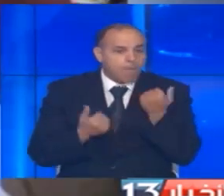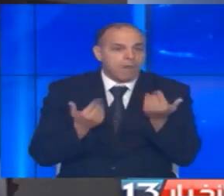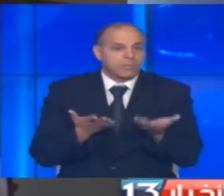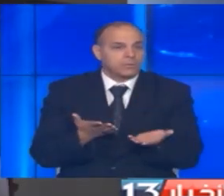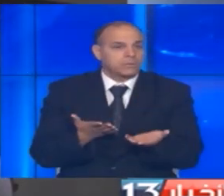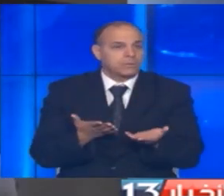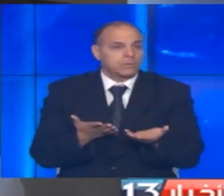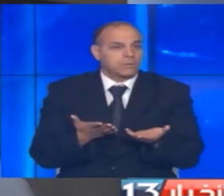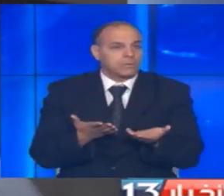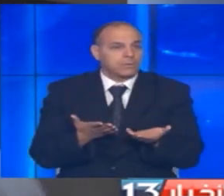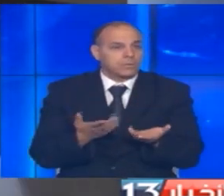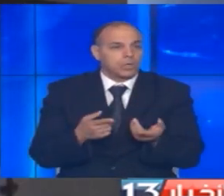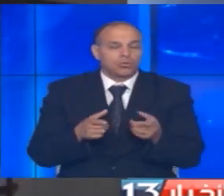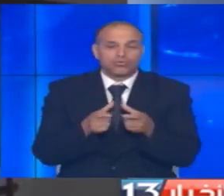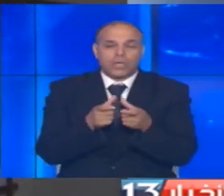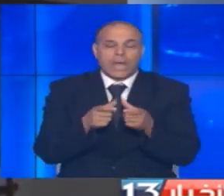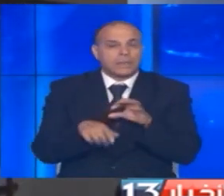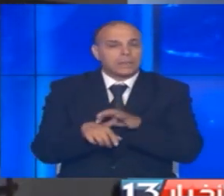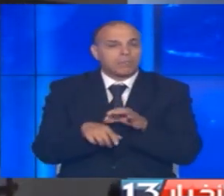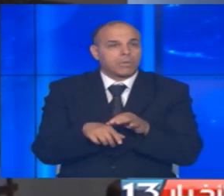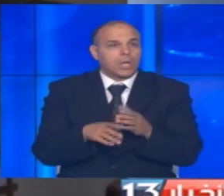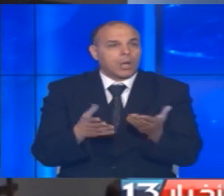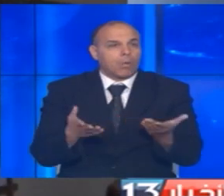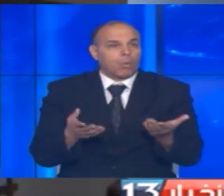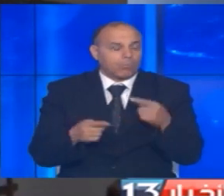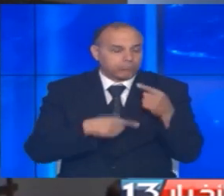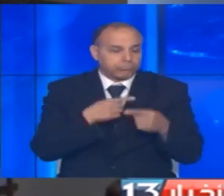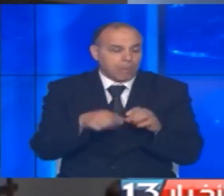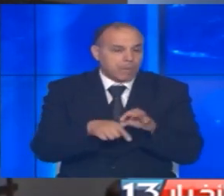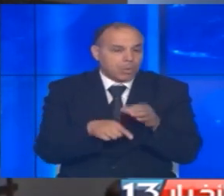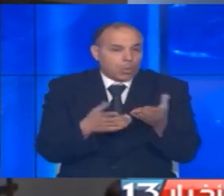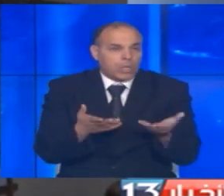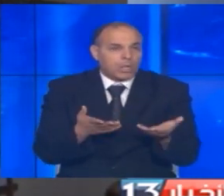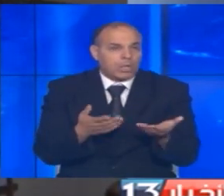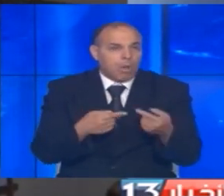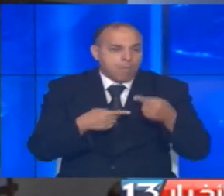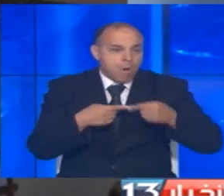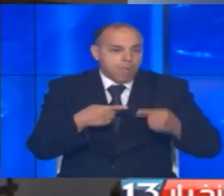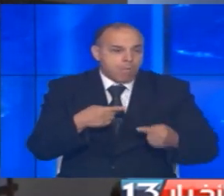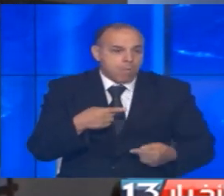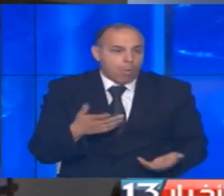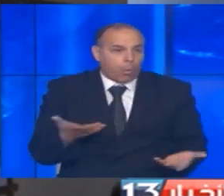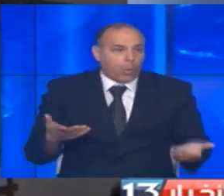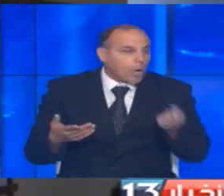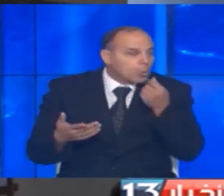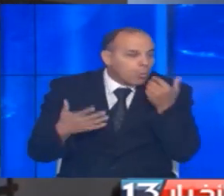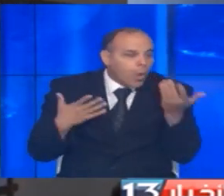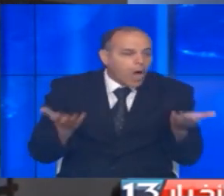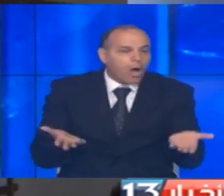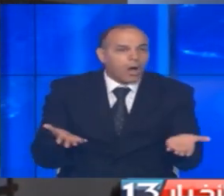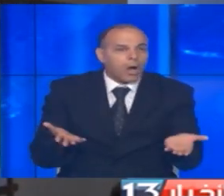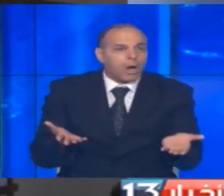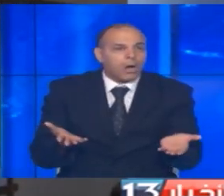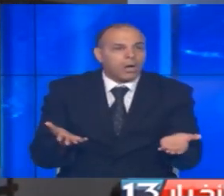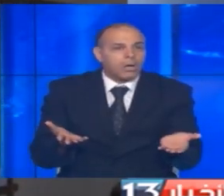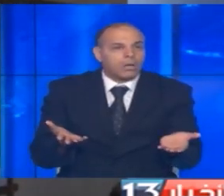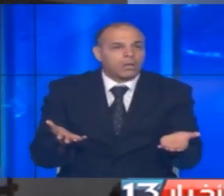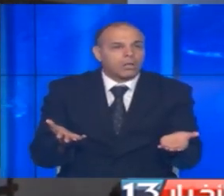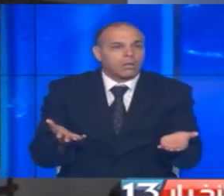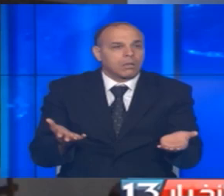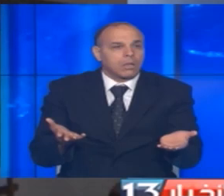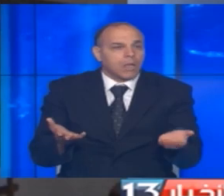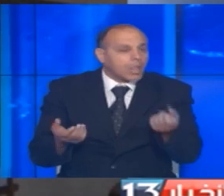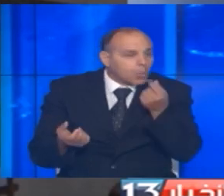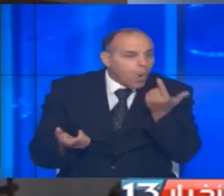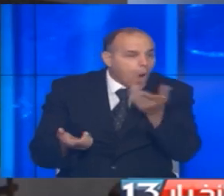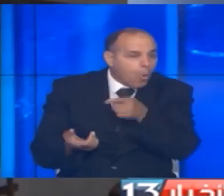والمستهلكات الطبية موضوع مزمن ولكن النقص الحد والشديد في